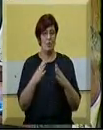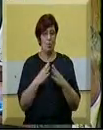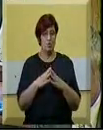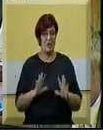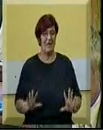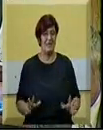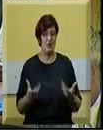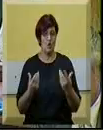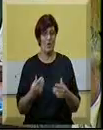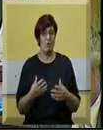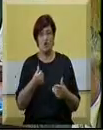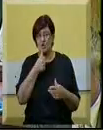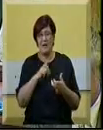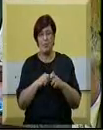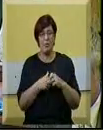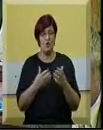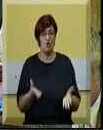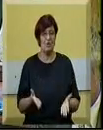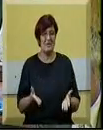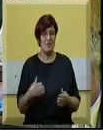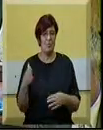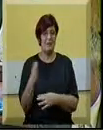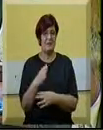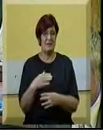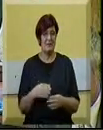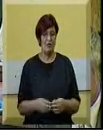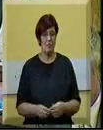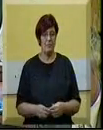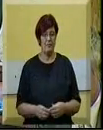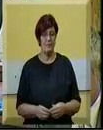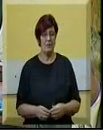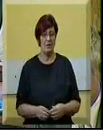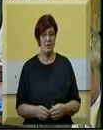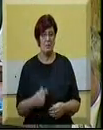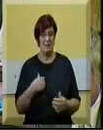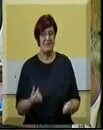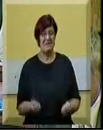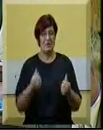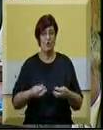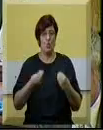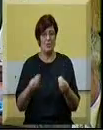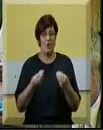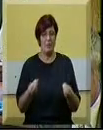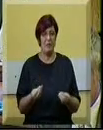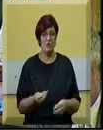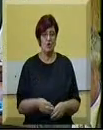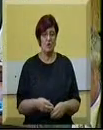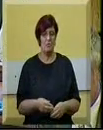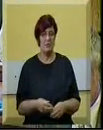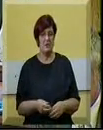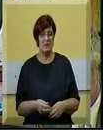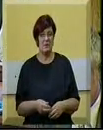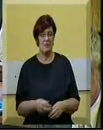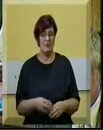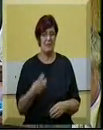zastave. Šta problematično se tom zastavom? Ja sad, sad teško vam da objaša, rekao, pa, ne, nije stvarno se